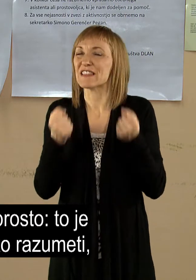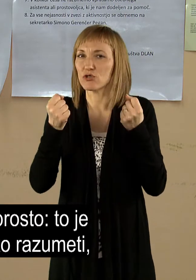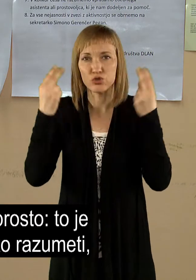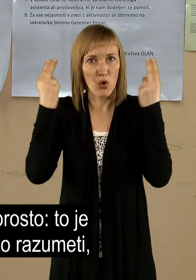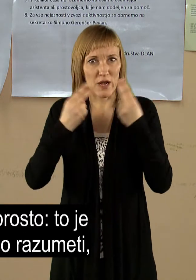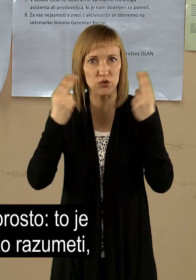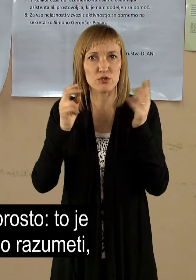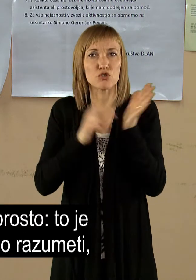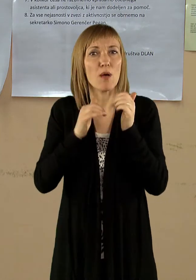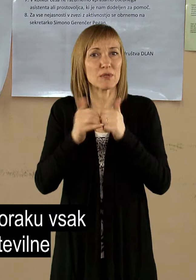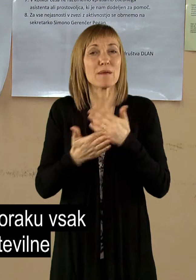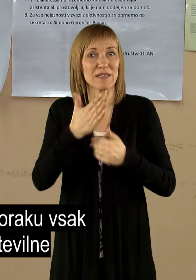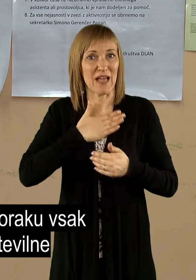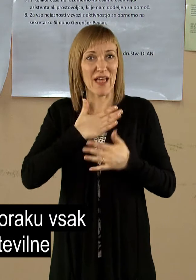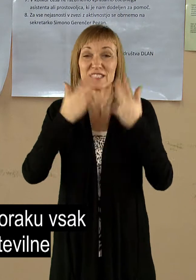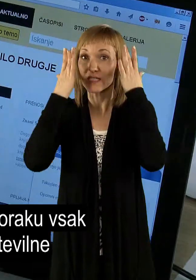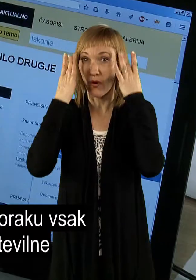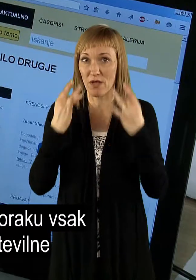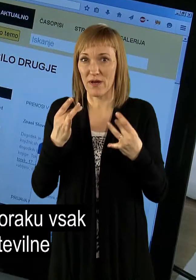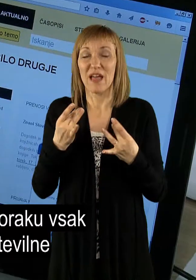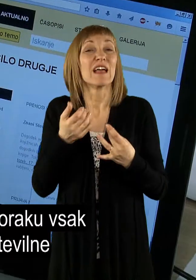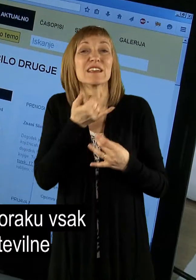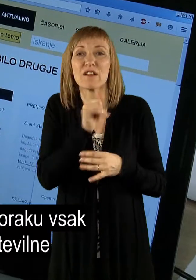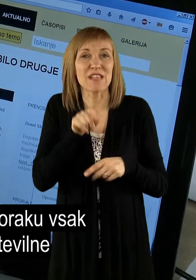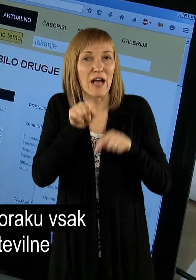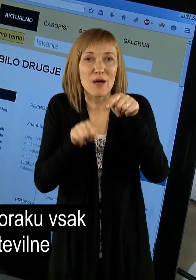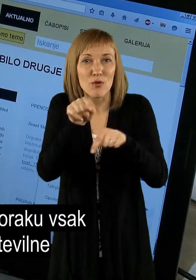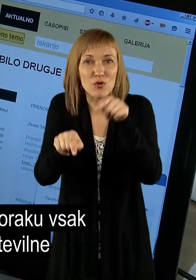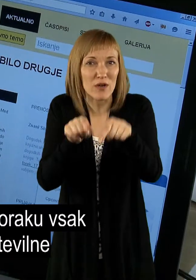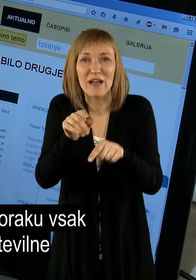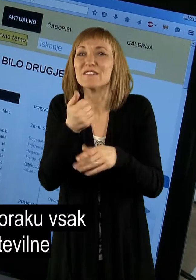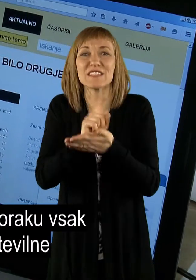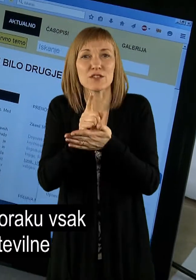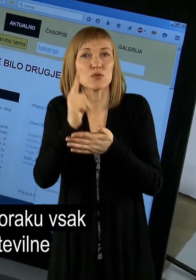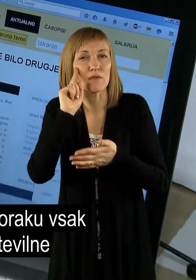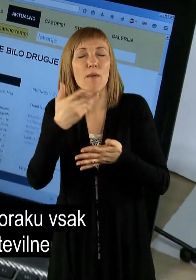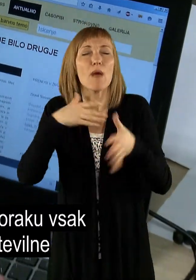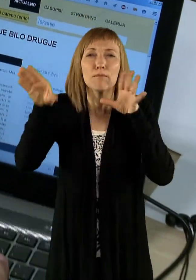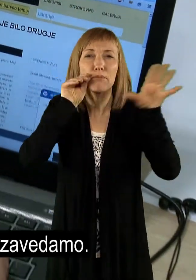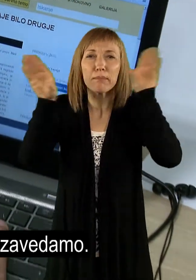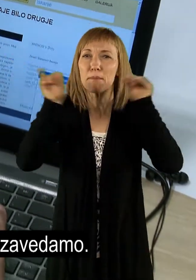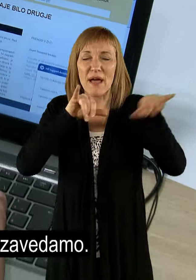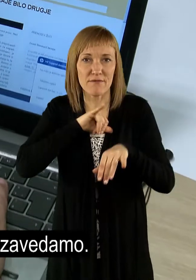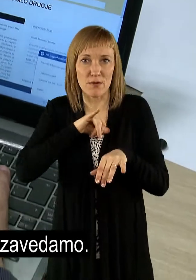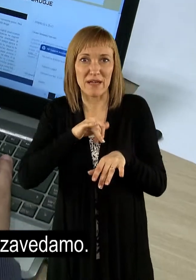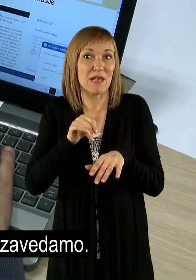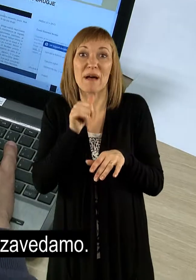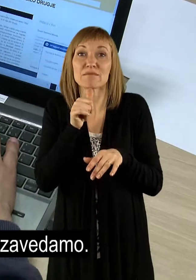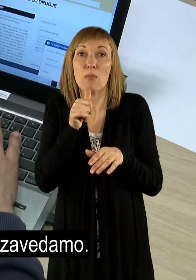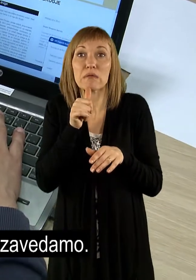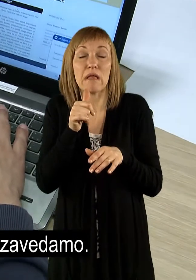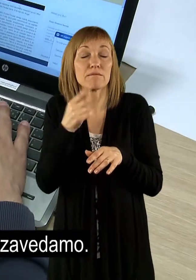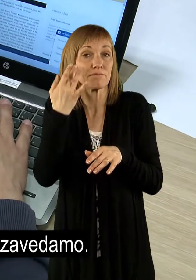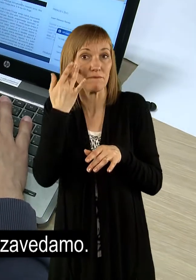ga je zelo težko razumeti izlasti za nas, ki smo navajeni, ki na vsakem koraku, vsak trenutek prejemamo številne informacije, ki se jih niti ne